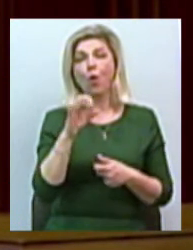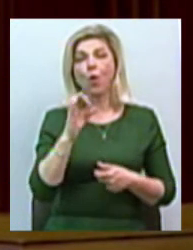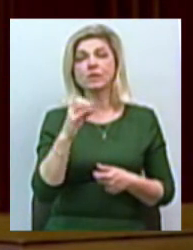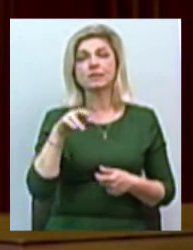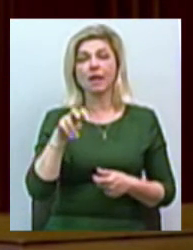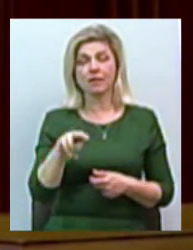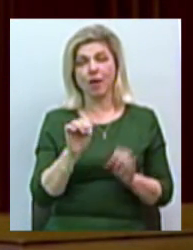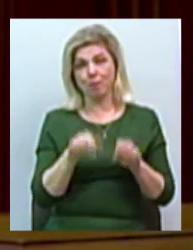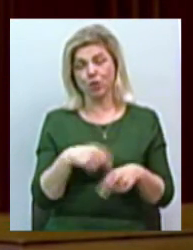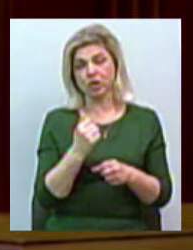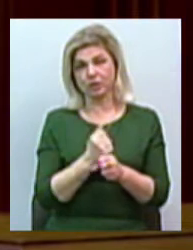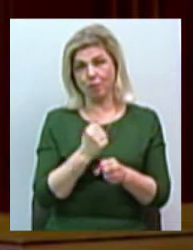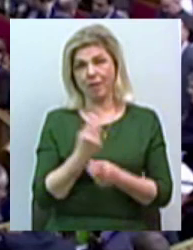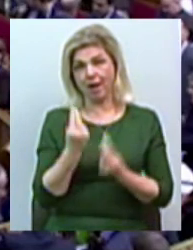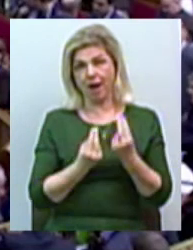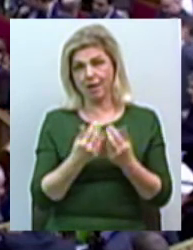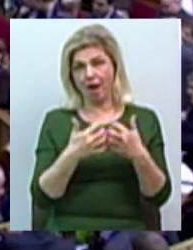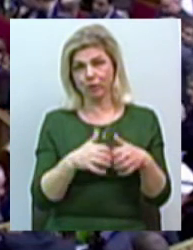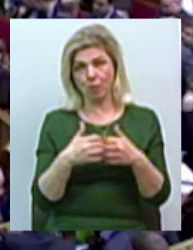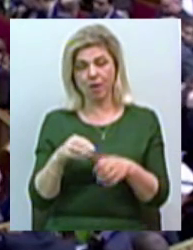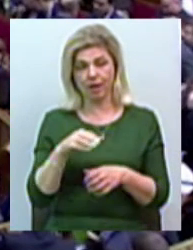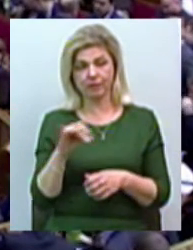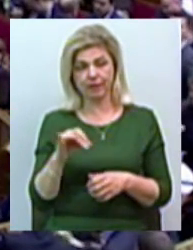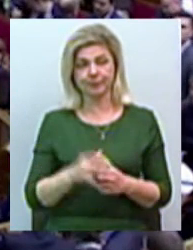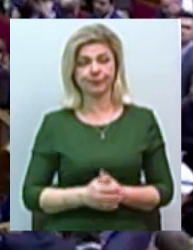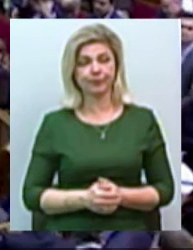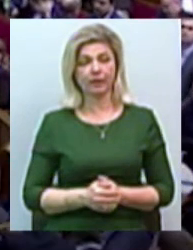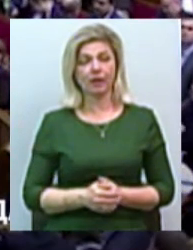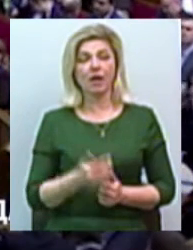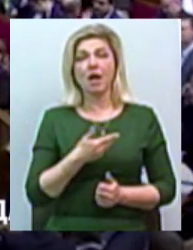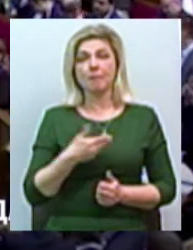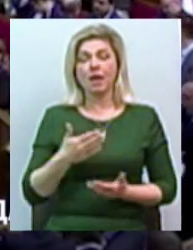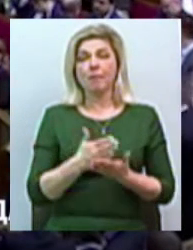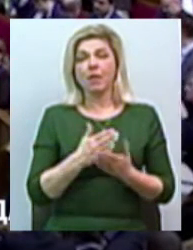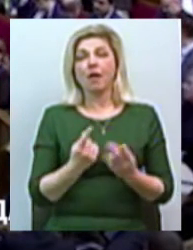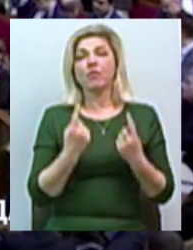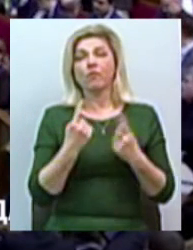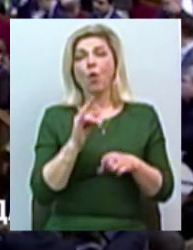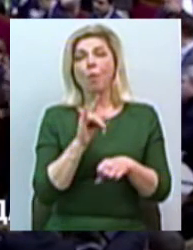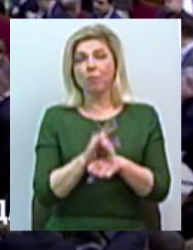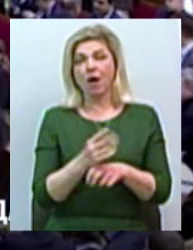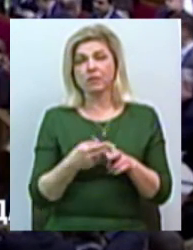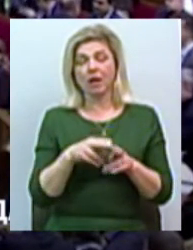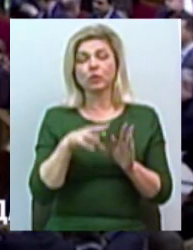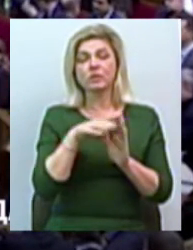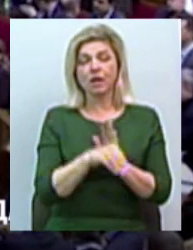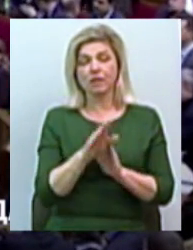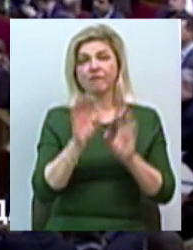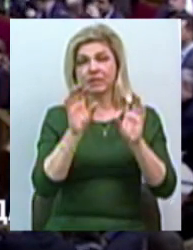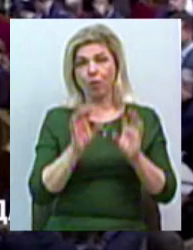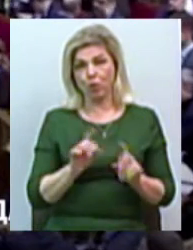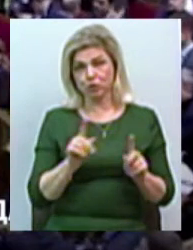зробити гральні автомати. Ми в чергове маємо величезний обман, який закладений знову в цих законах, які ми